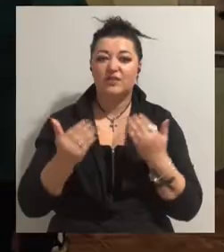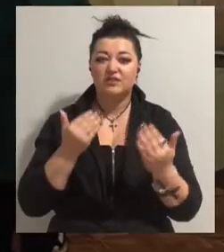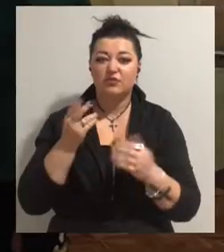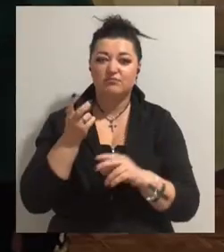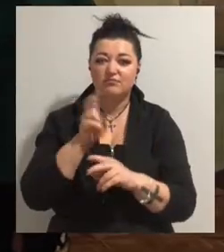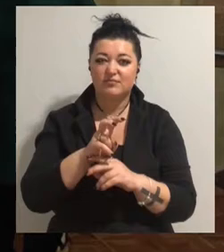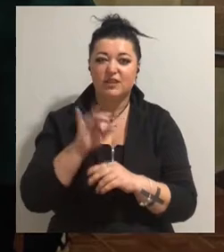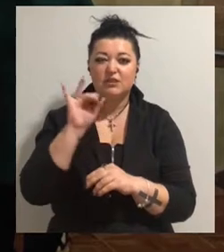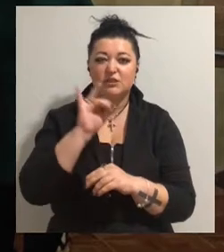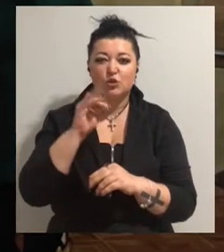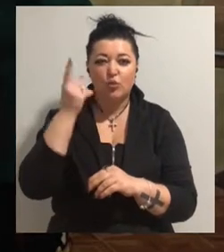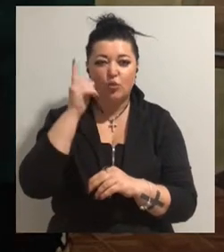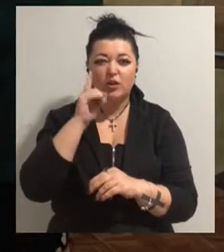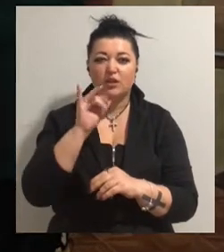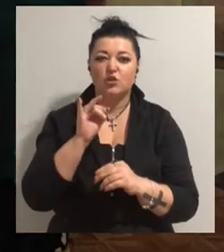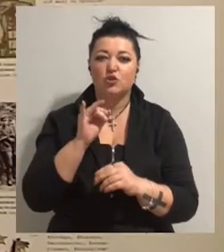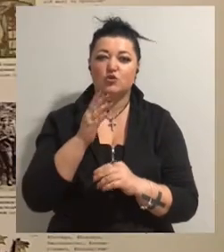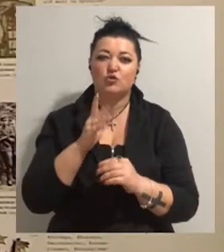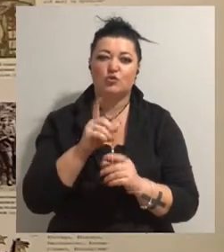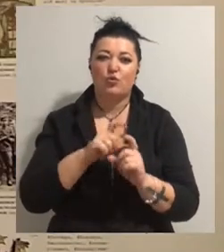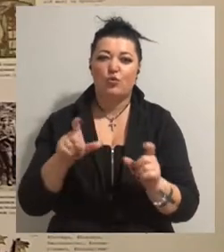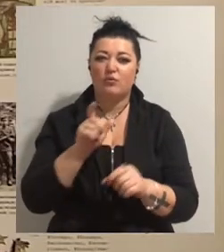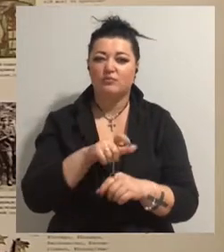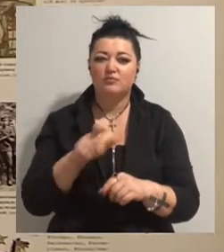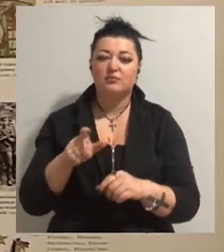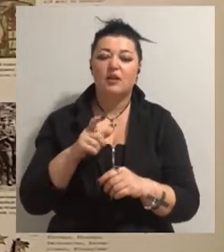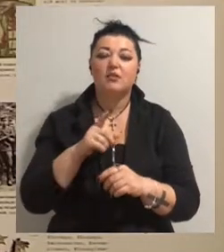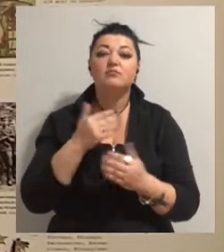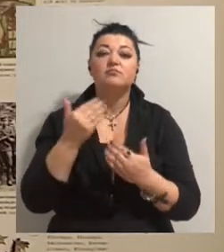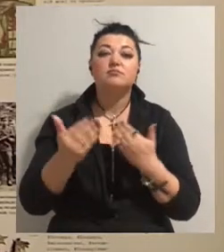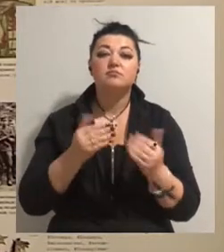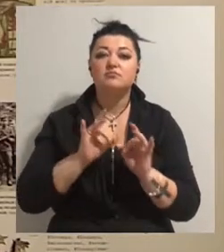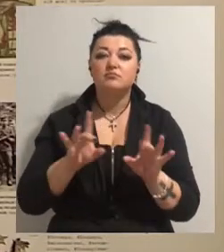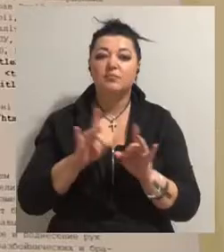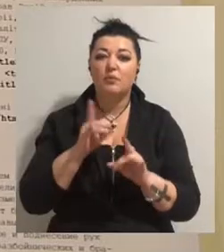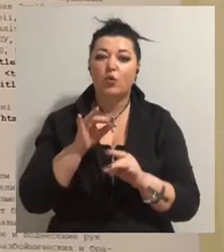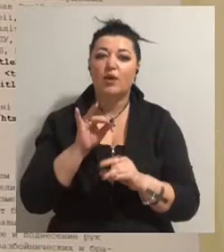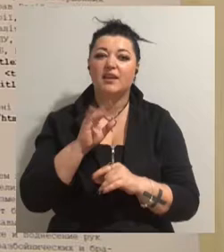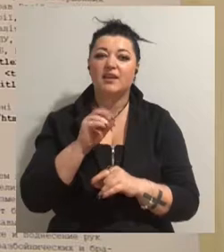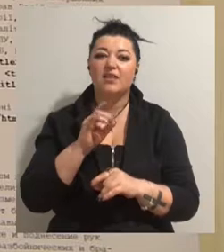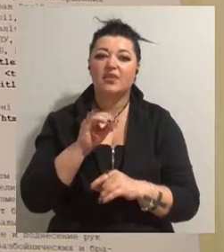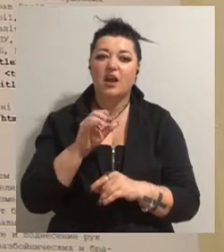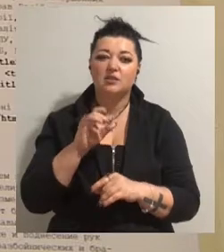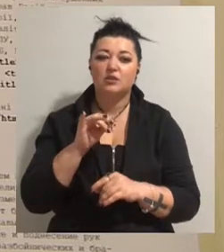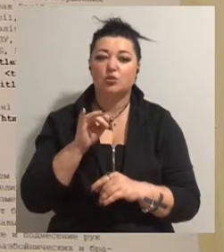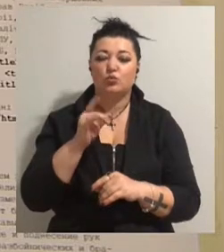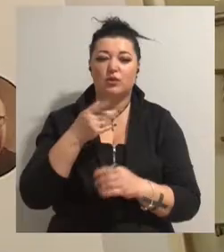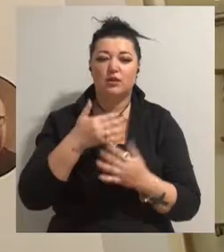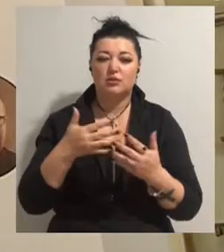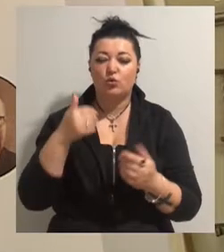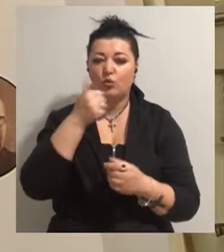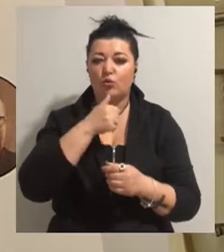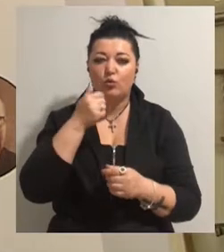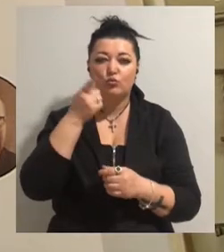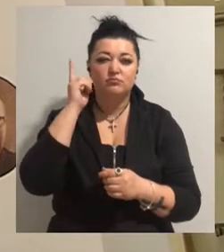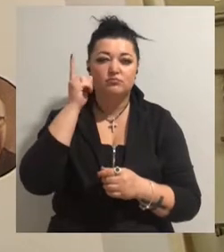школярі та пересічні одесити. Експозиція розповідає про ідентифікацію українського руху в різні часи. Центральні постаті виставки